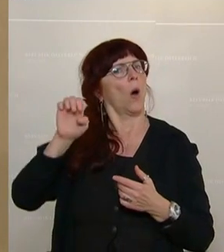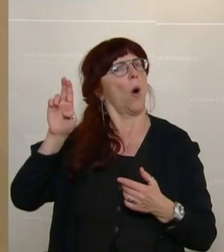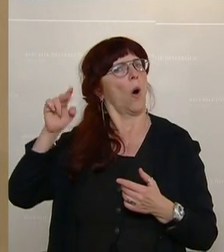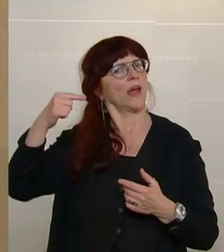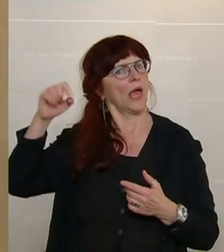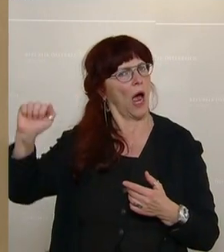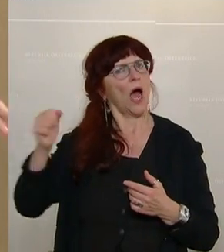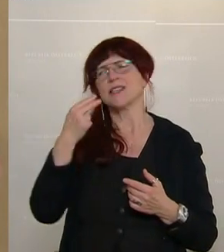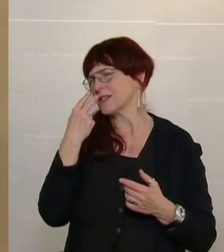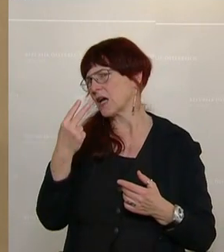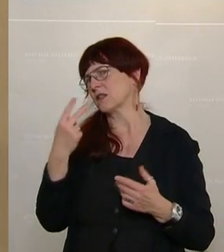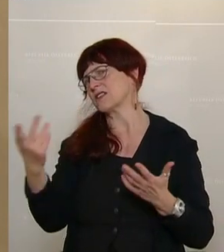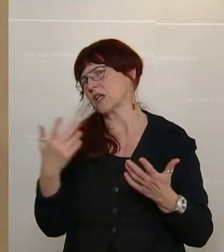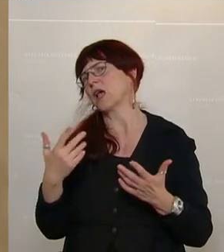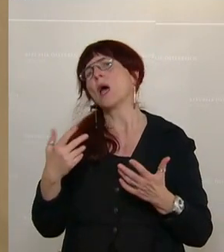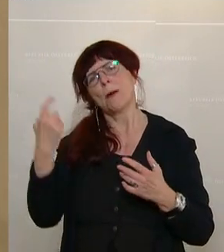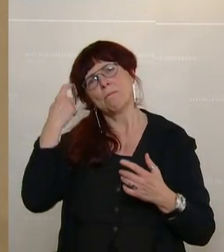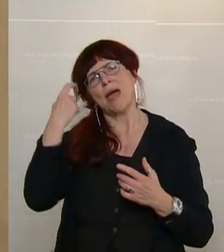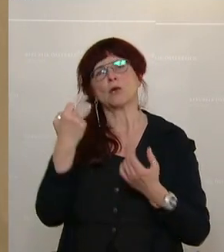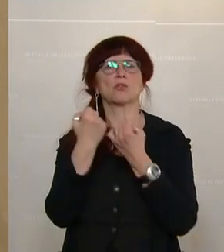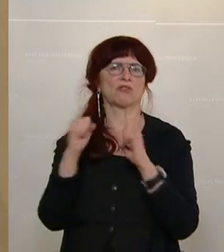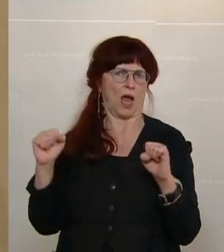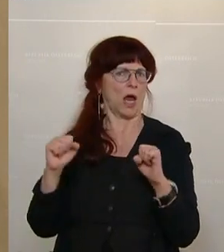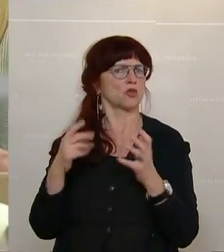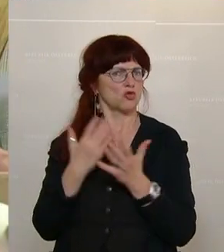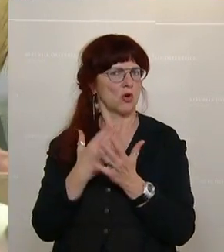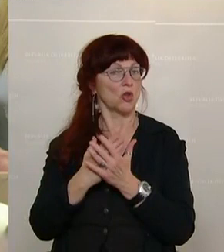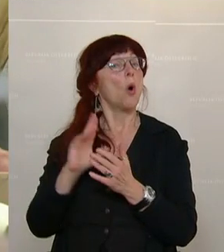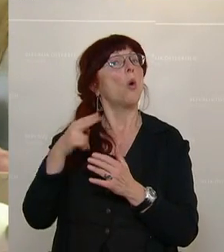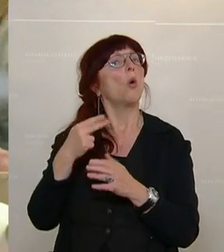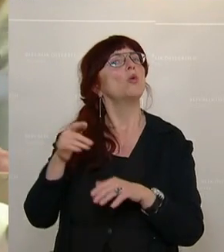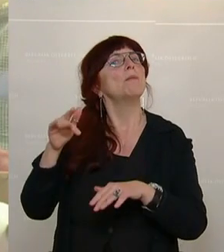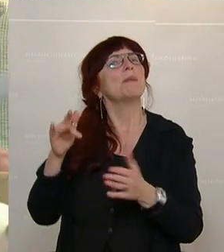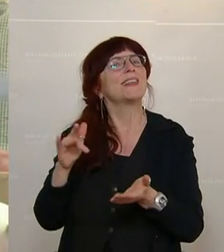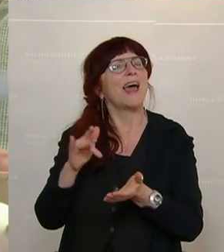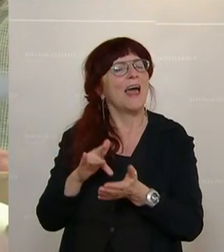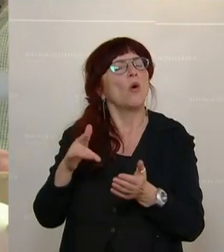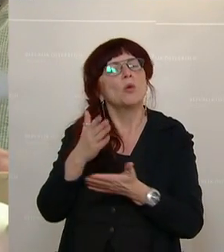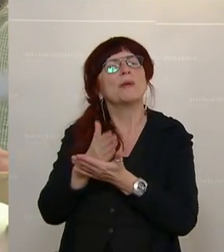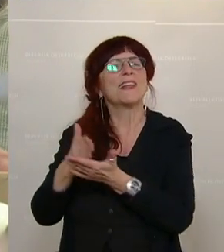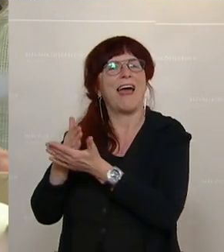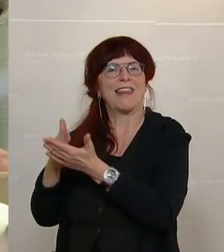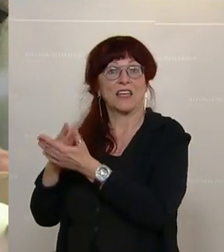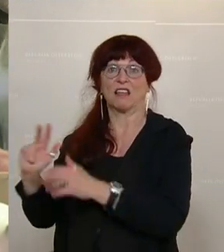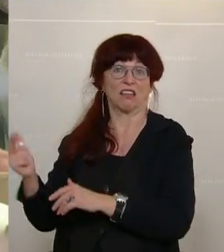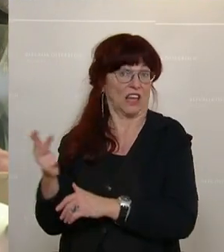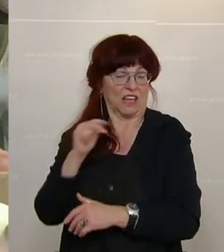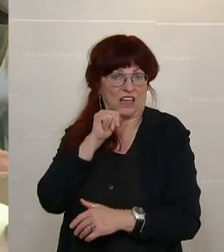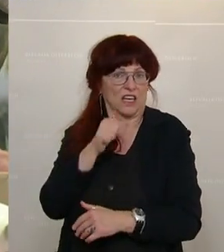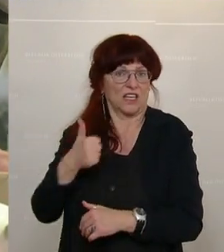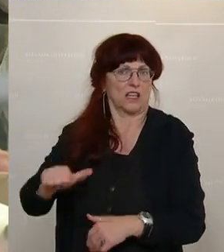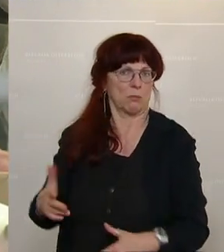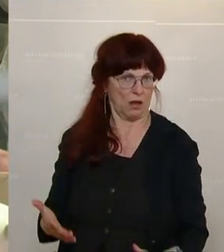solchen Zeichen. Und wenn Sie von unbeteiligten Dritten sprechen, ist das einigermaßen skurril, weil ich nehme an, dass die Menschen, die auf die Demo von der FPÖ gehen, nicht